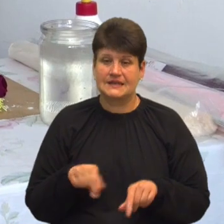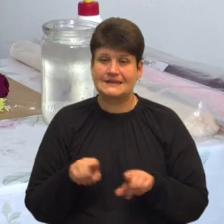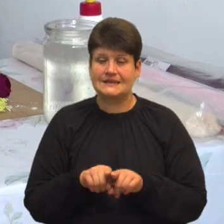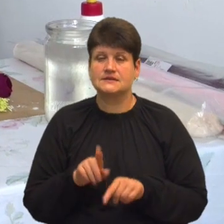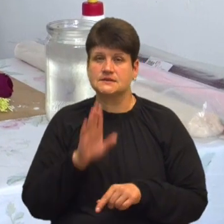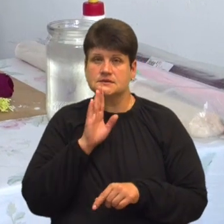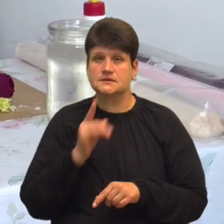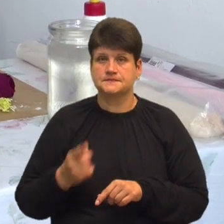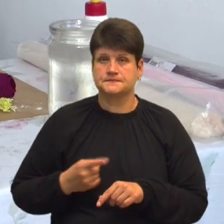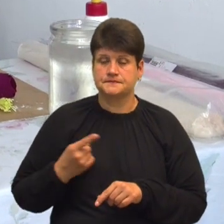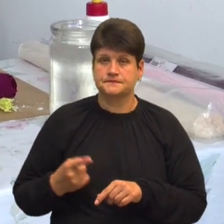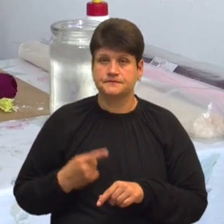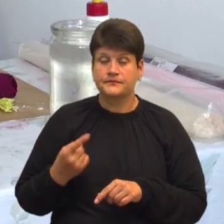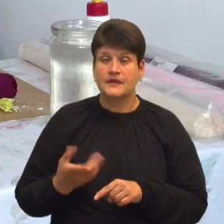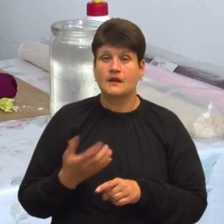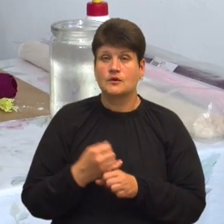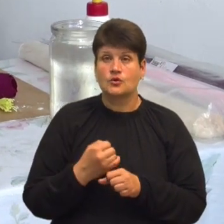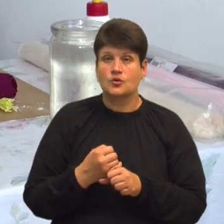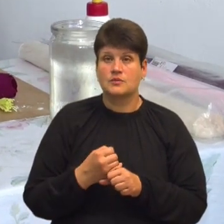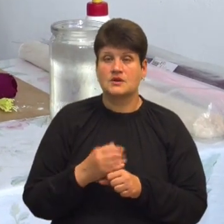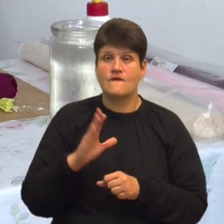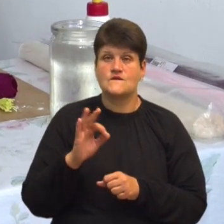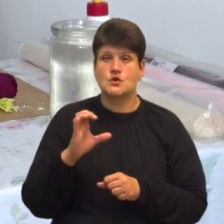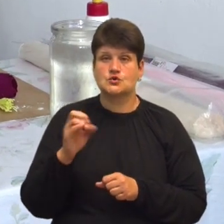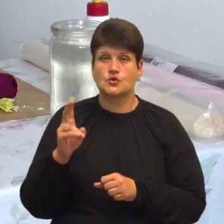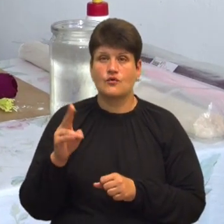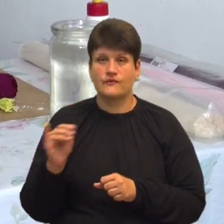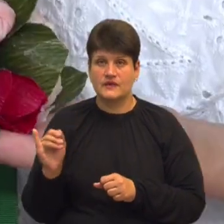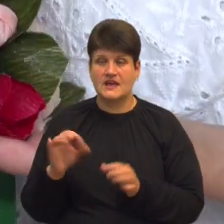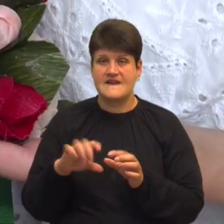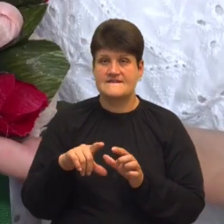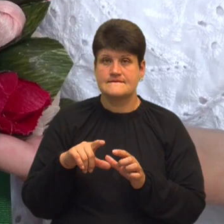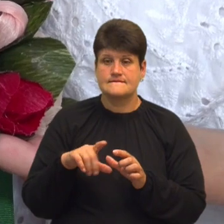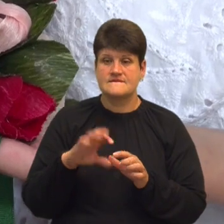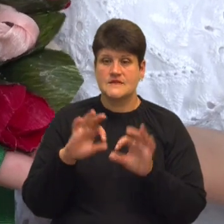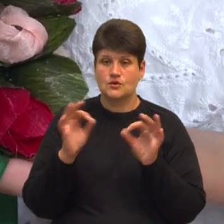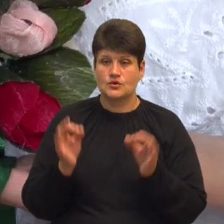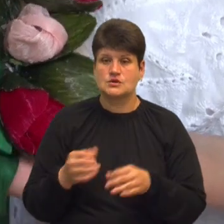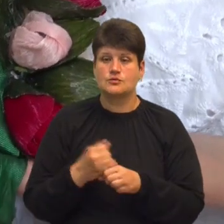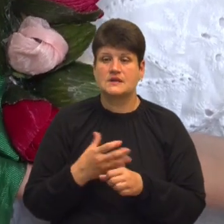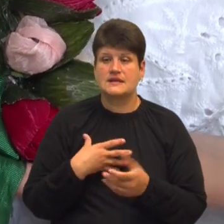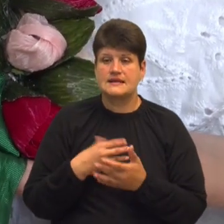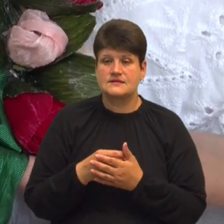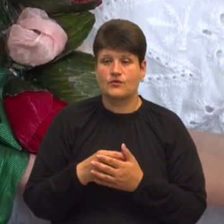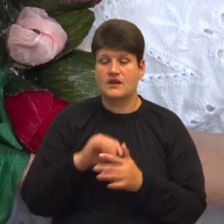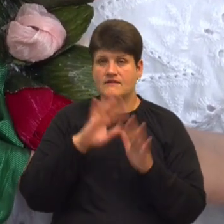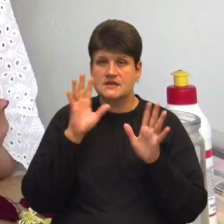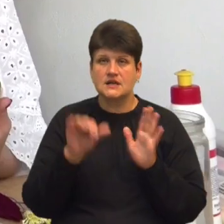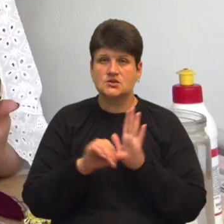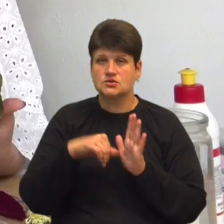Бережон Віта Парфецька-Білус виготовляє вузкові віночки. Розповідає, перший віночок зробила на власне весілля шість років тому.